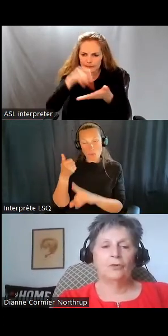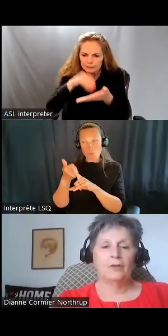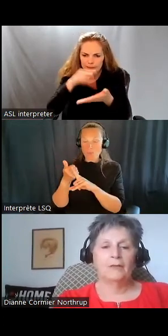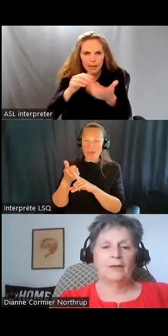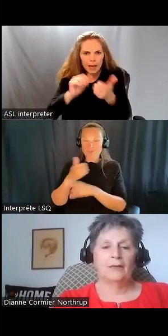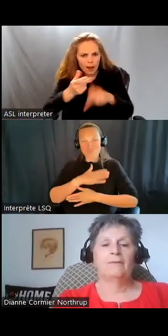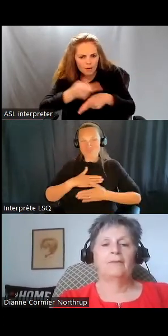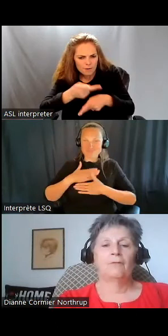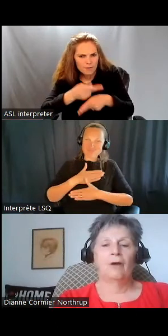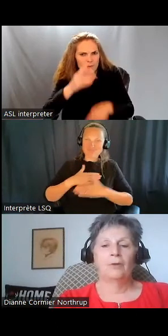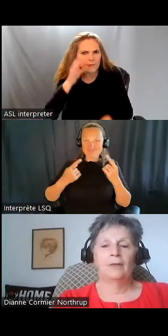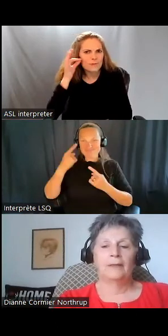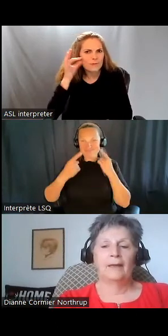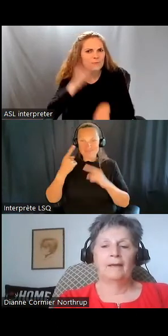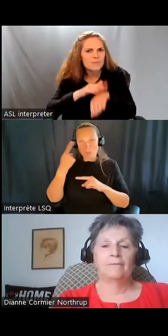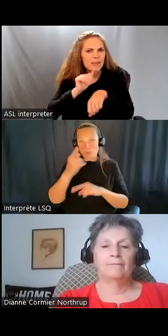leur vie.